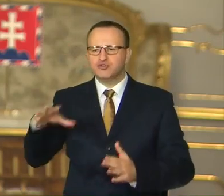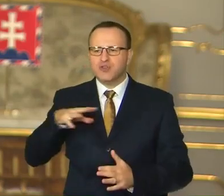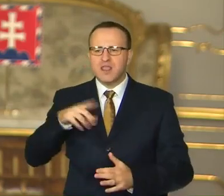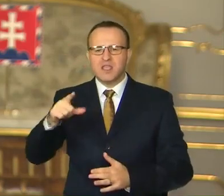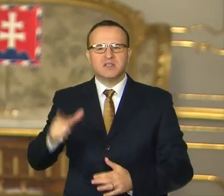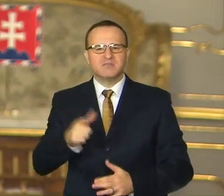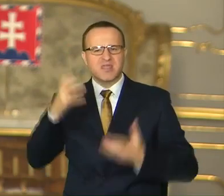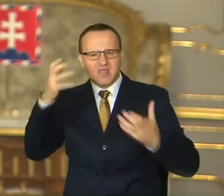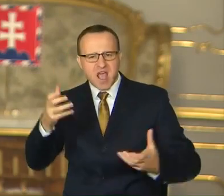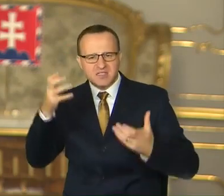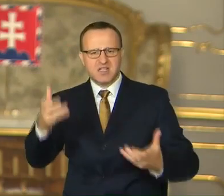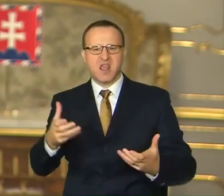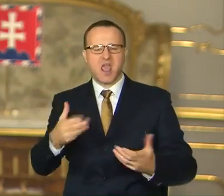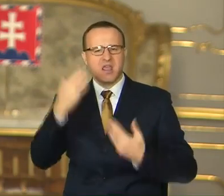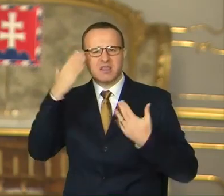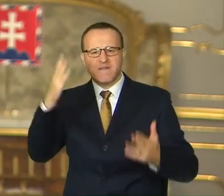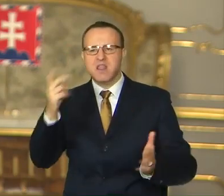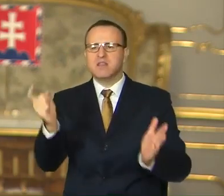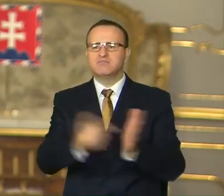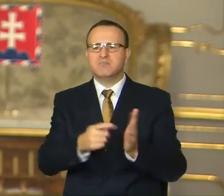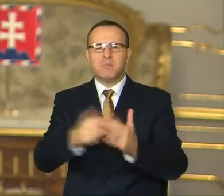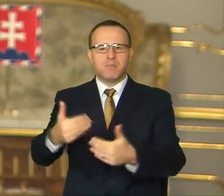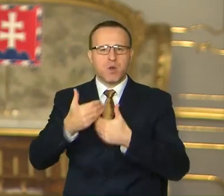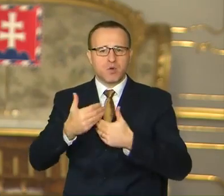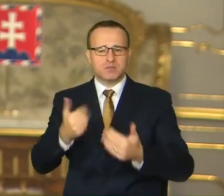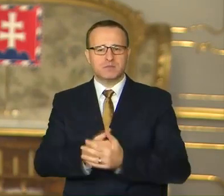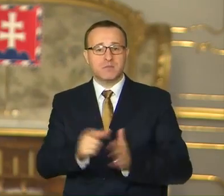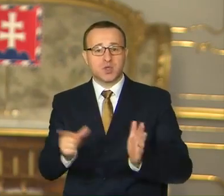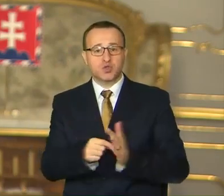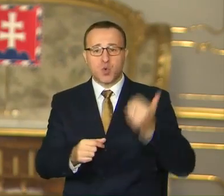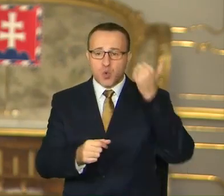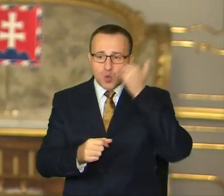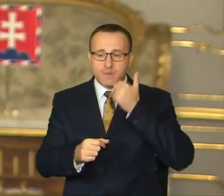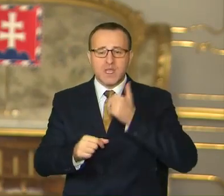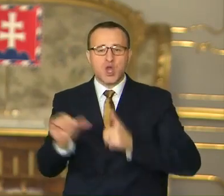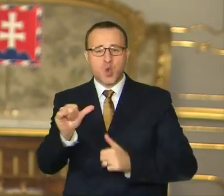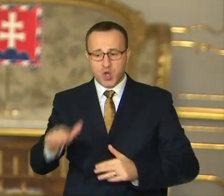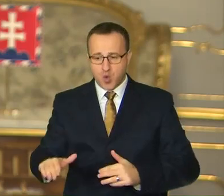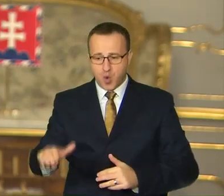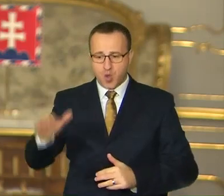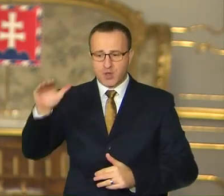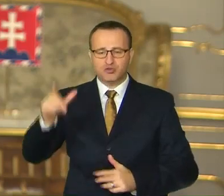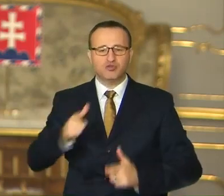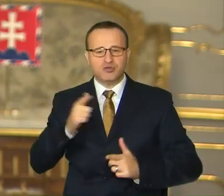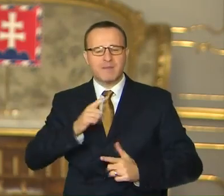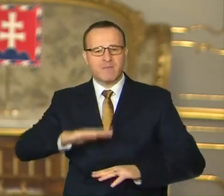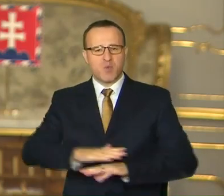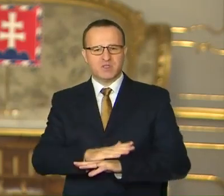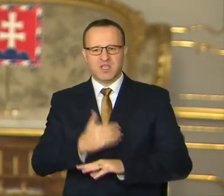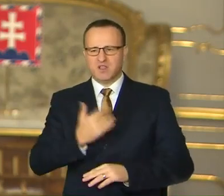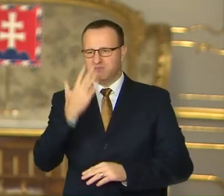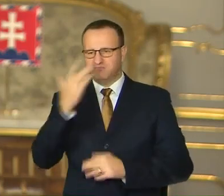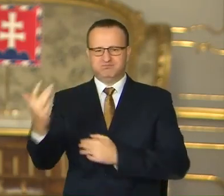zažívali násilie a nevedeli sa dovolať pomoci. S ľuďmi, ktorí od malička žijú s pocitmi menej cenosti,